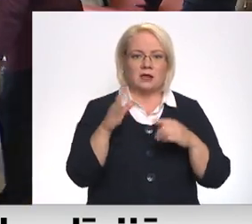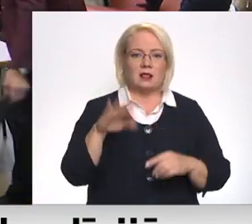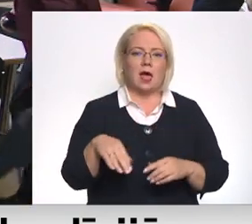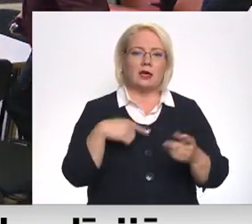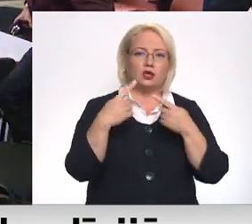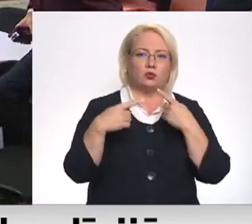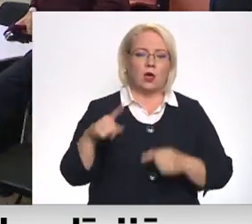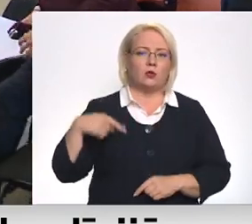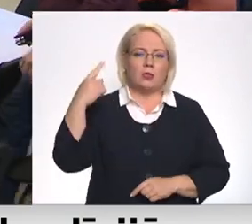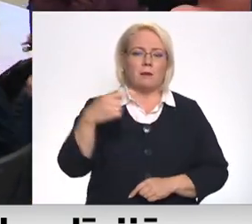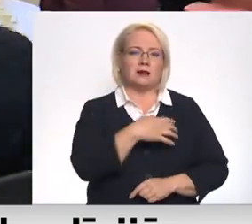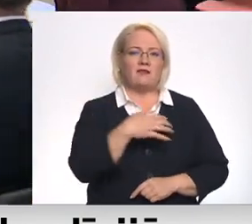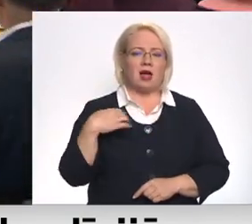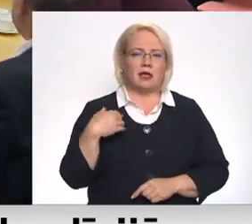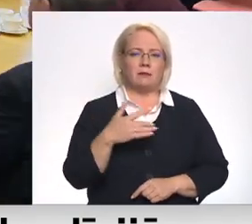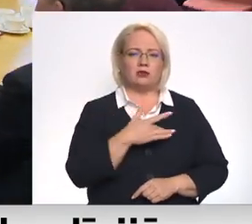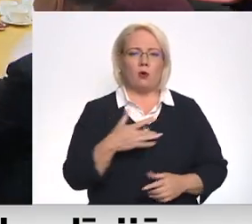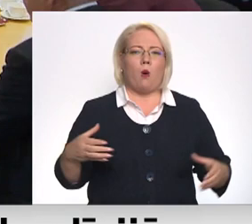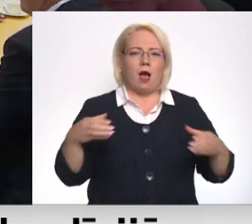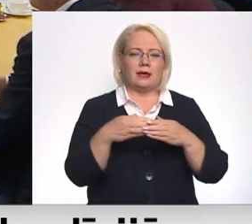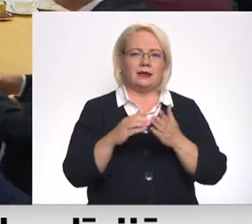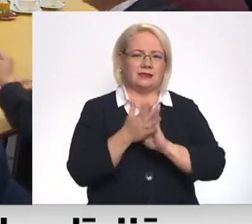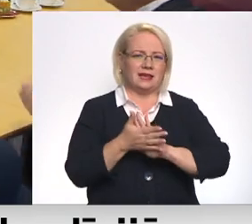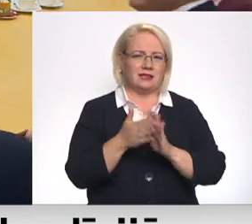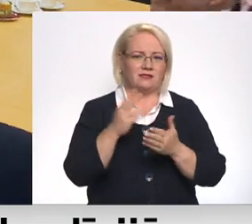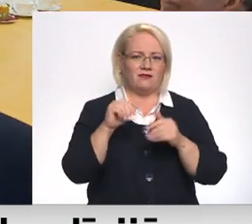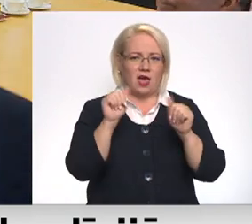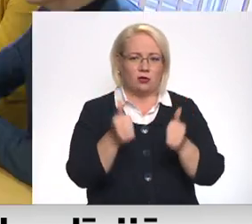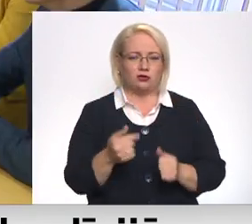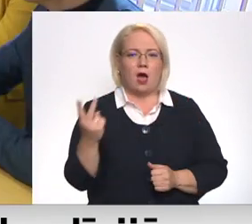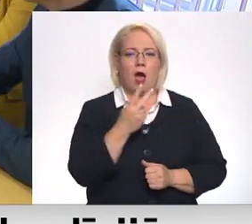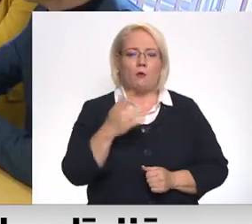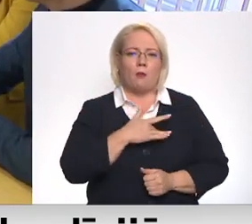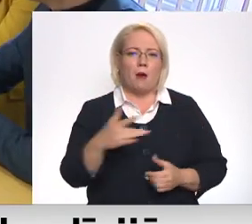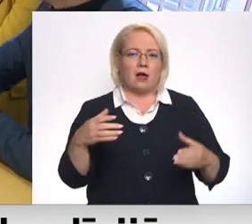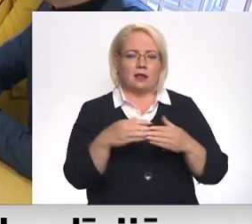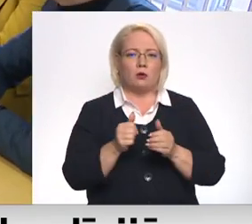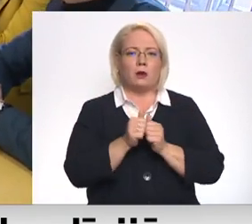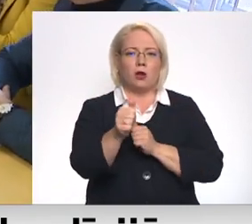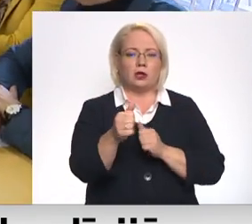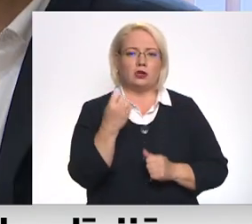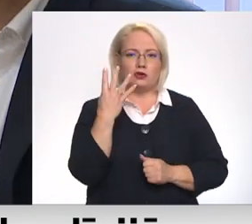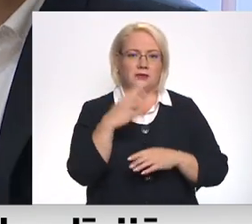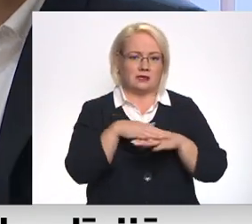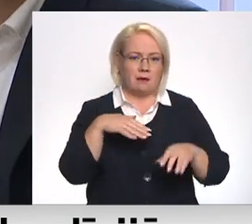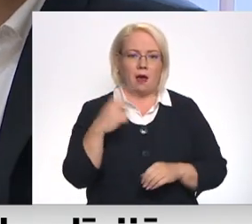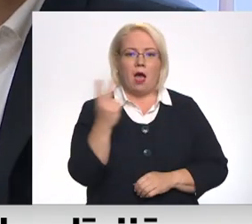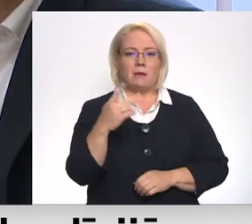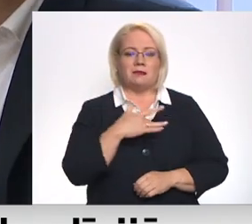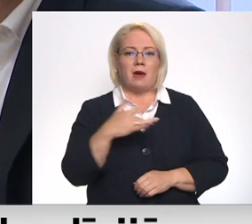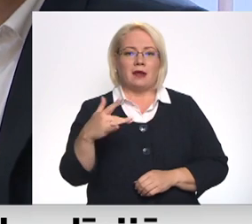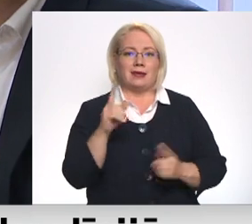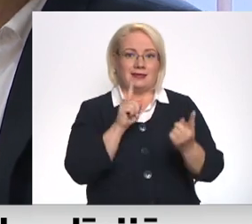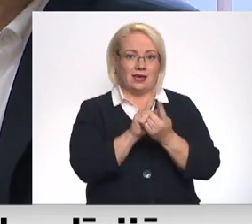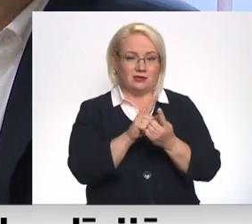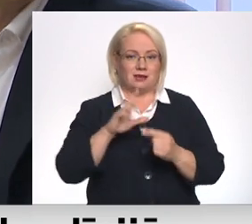pārunātu nākamās valdības koalīcijas veidošanu un abu partiju prioritātes 14. saimā. Pēc abu partiju tikšanās to pārstāvi